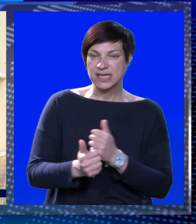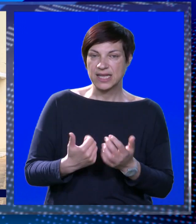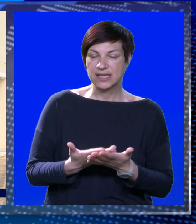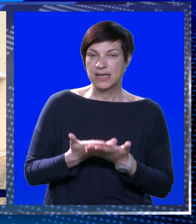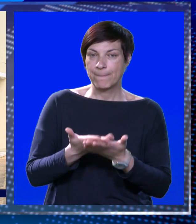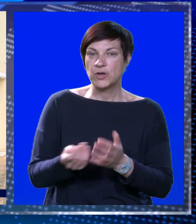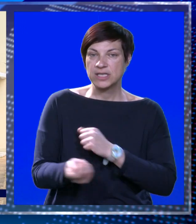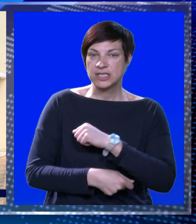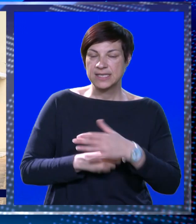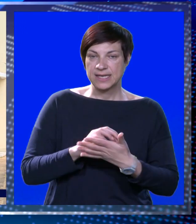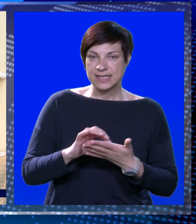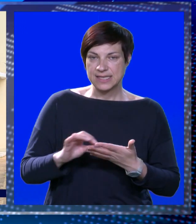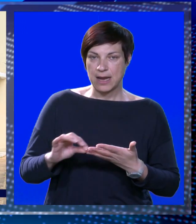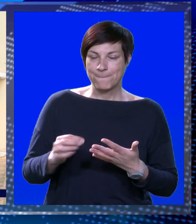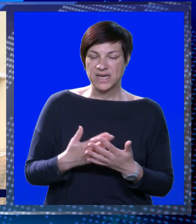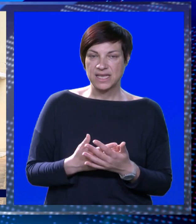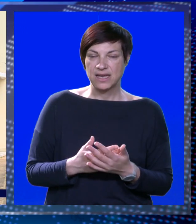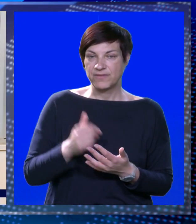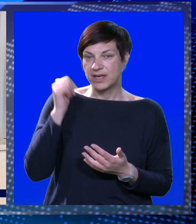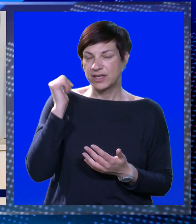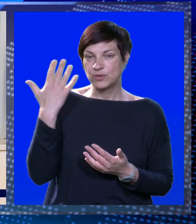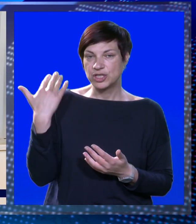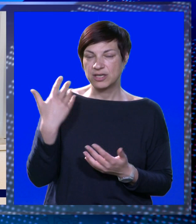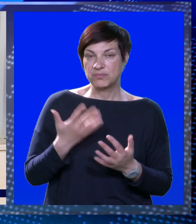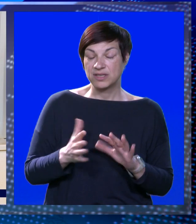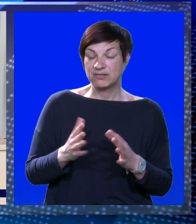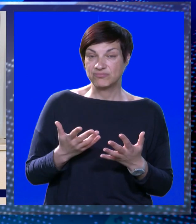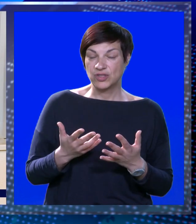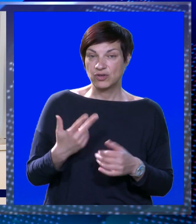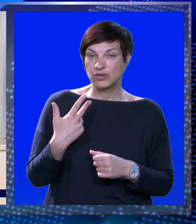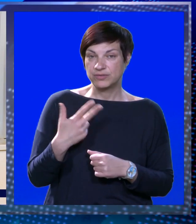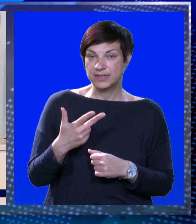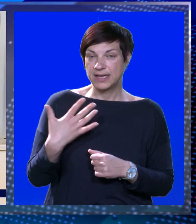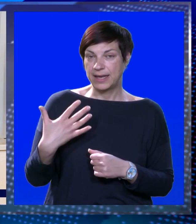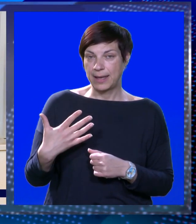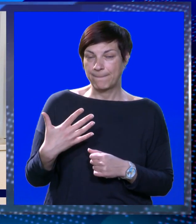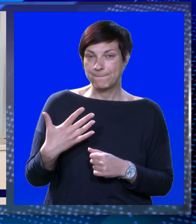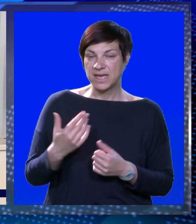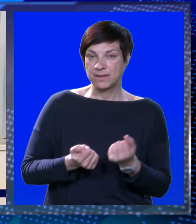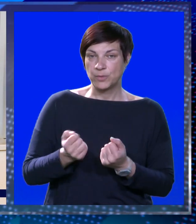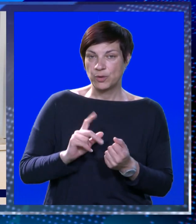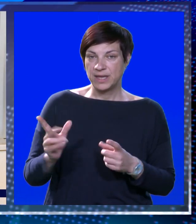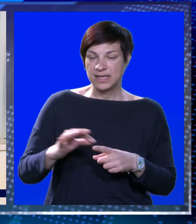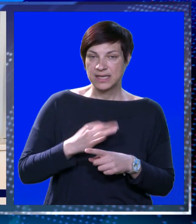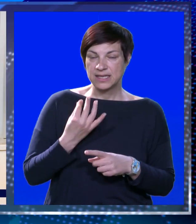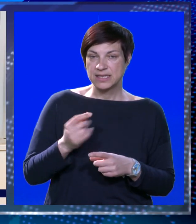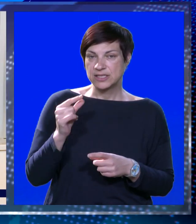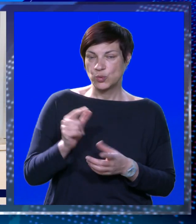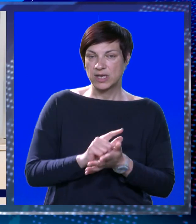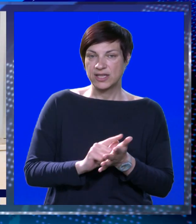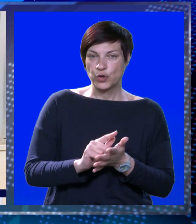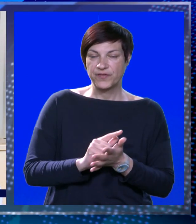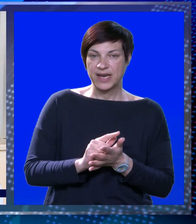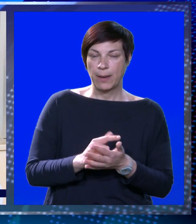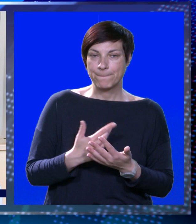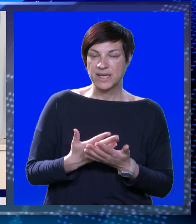skretanje, podnijeca se kaznana prijava. Pa jučer je bilo negdje oko između 3 i 5 prometnih nesreća u vrlo